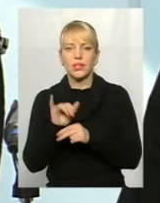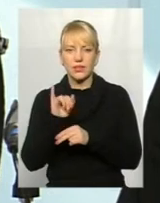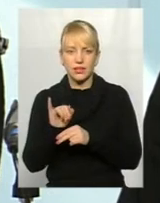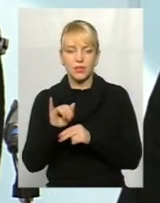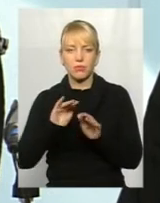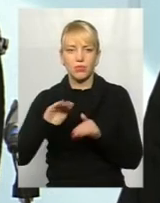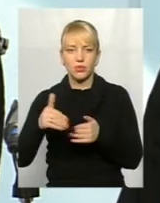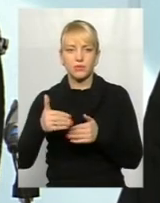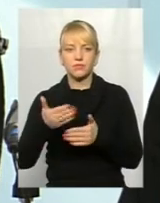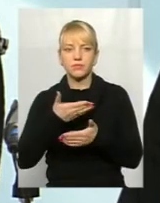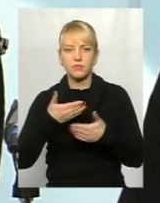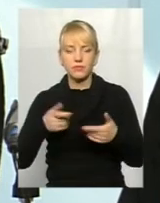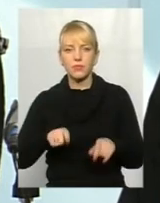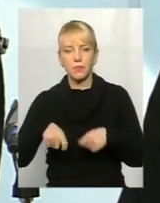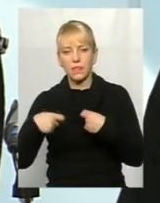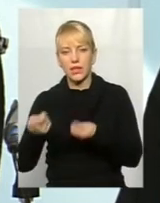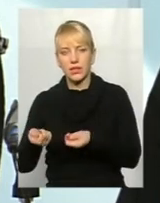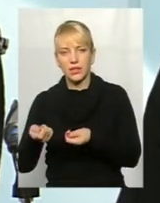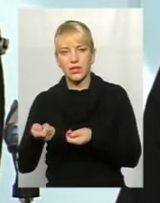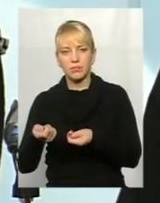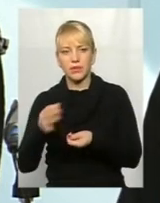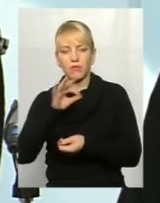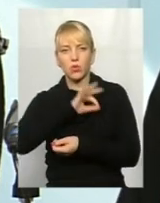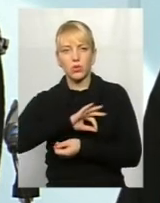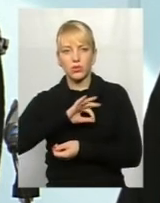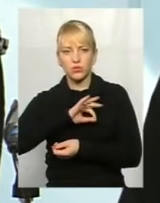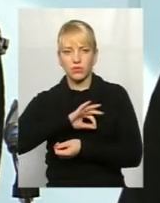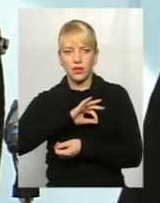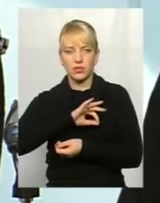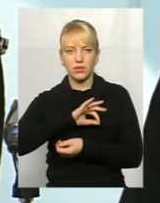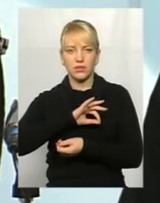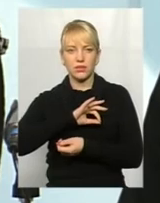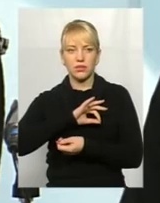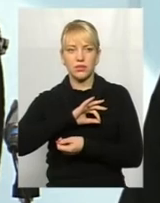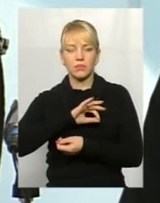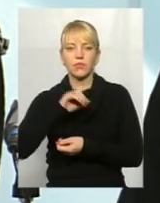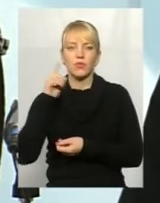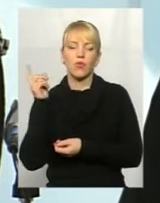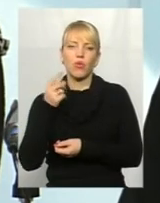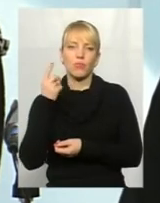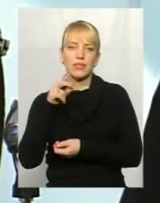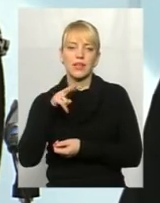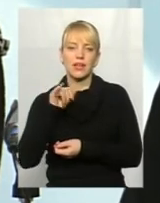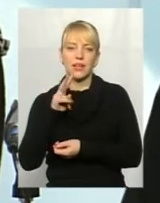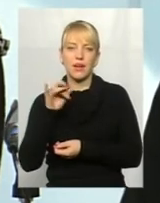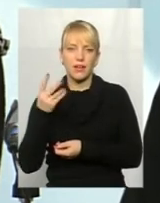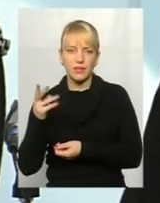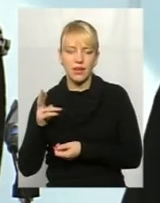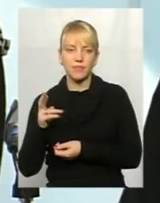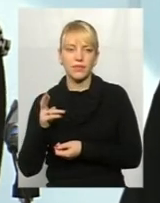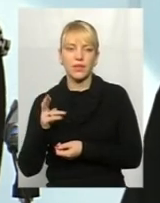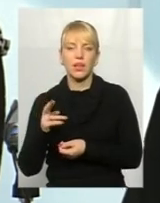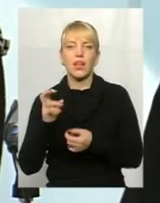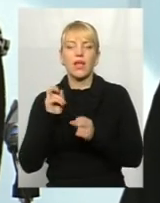вже ми передаємо його в користування обласній лікарні в ролі